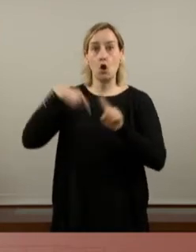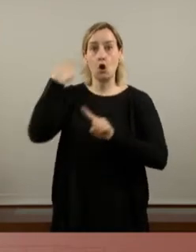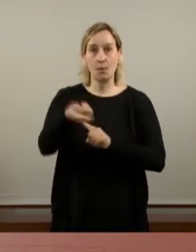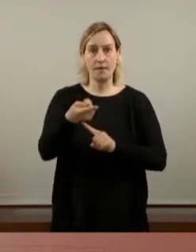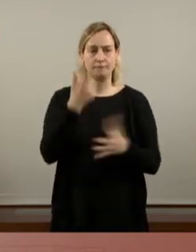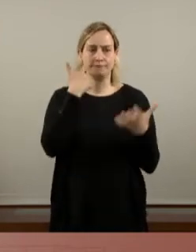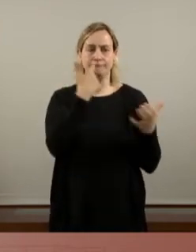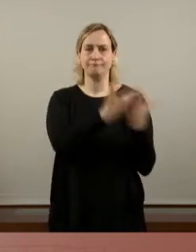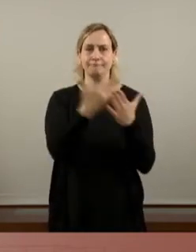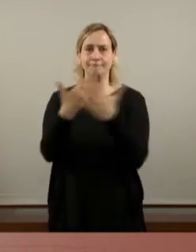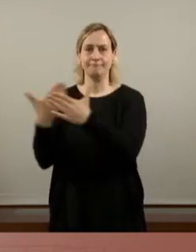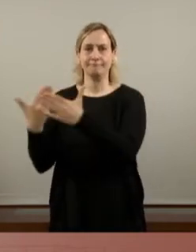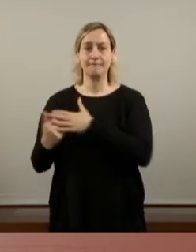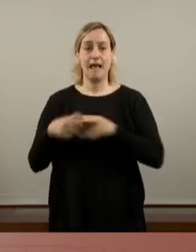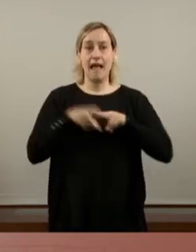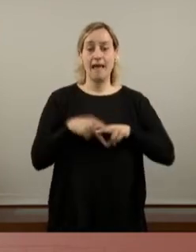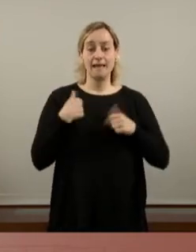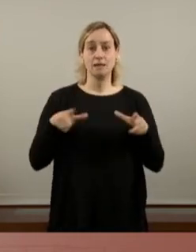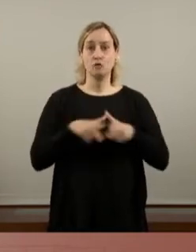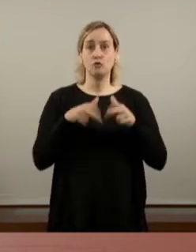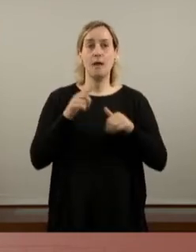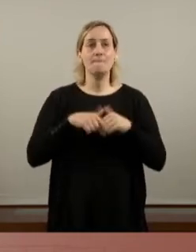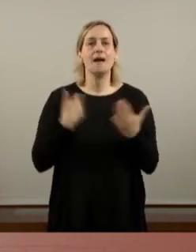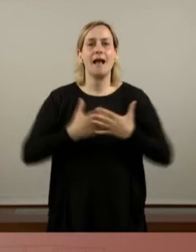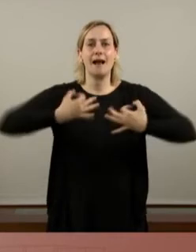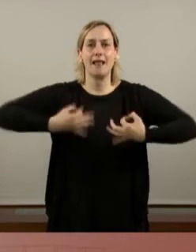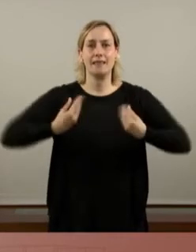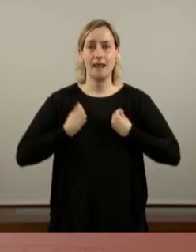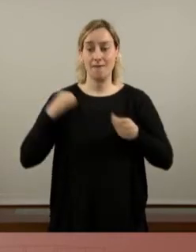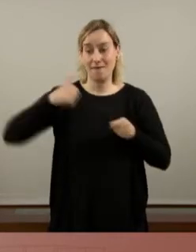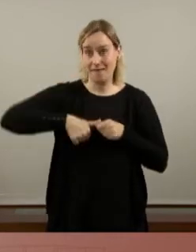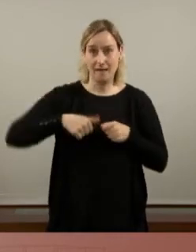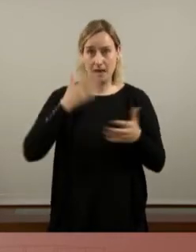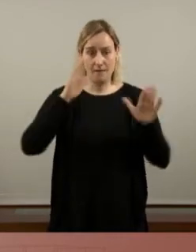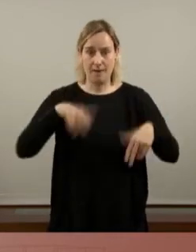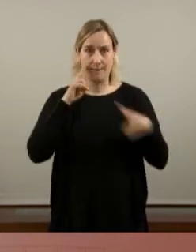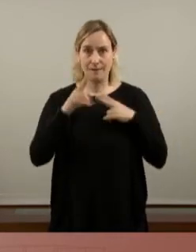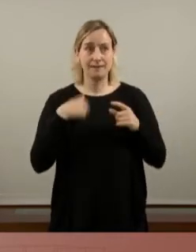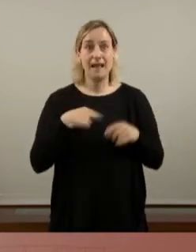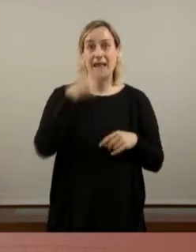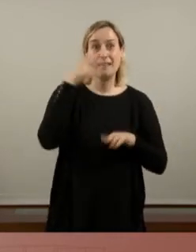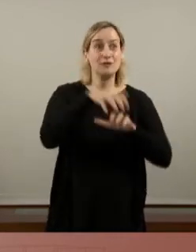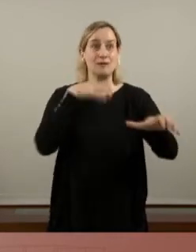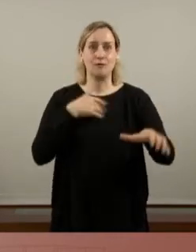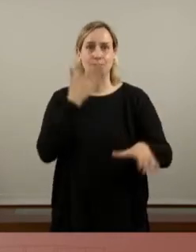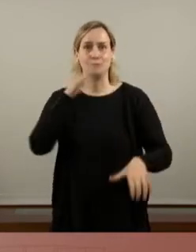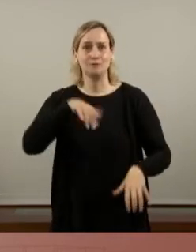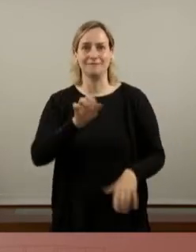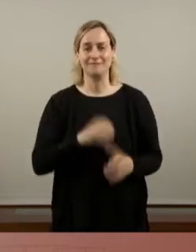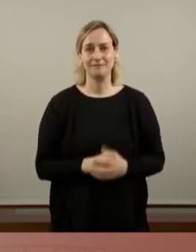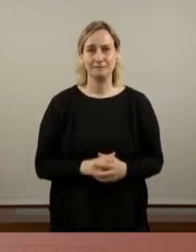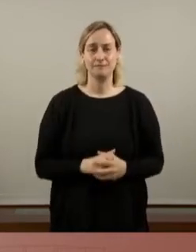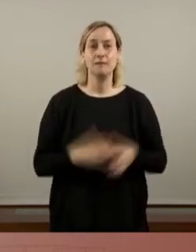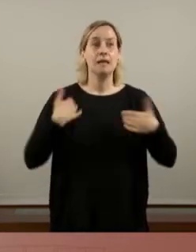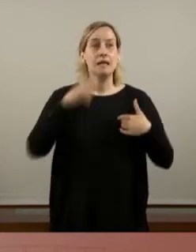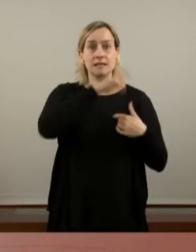eines de les que ens dotem com a societat per garantir la vida. I hem vist com no responen els interessos de la majoria. Mentre